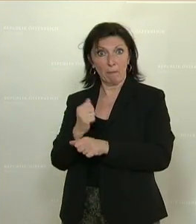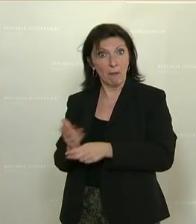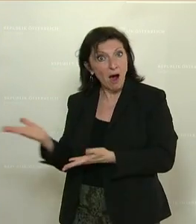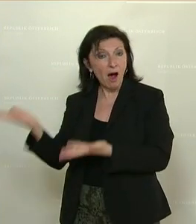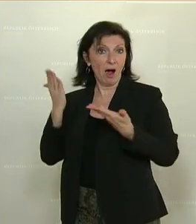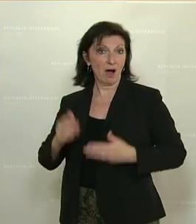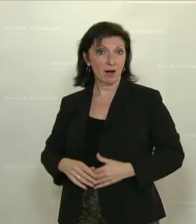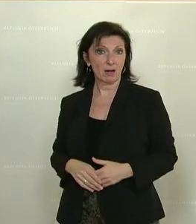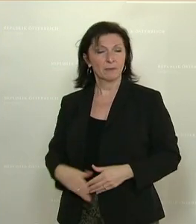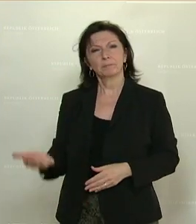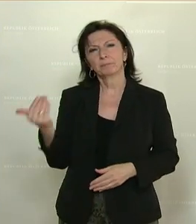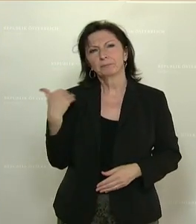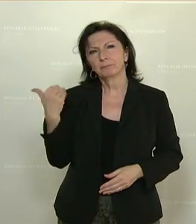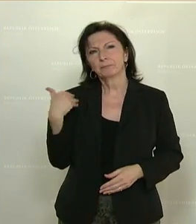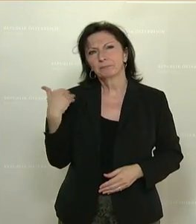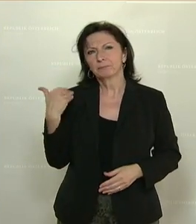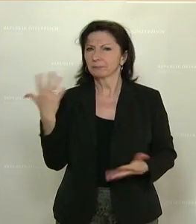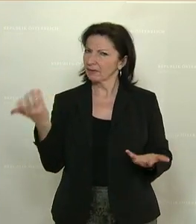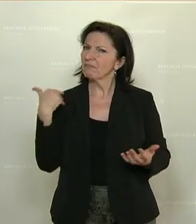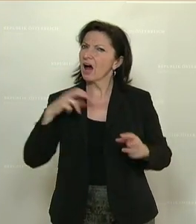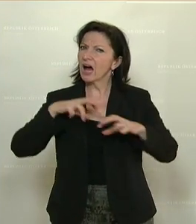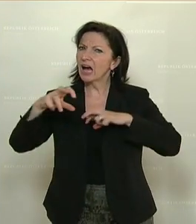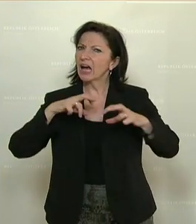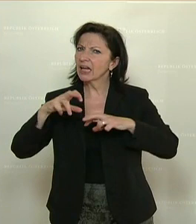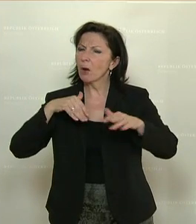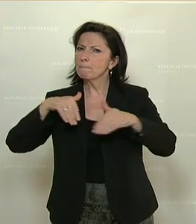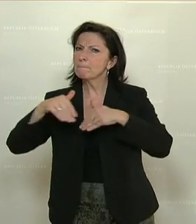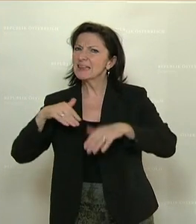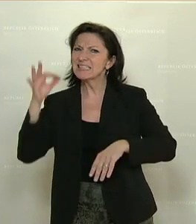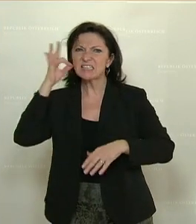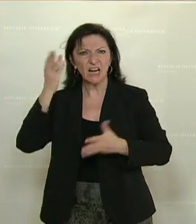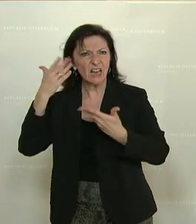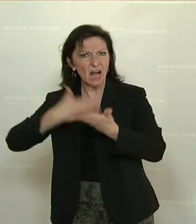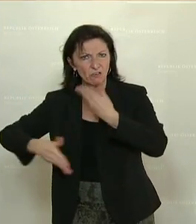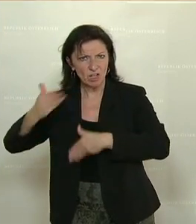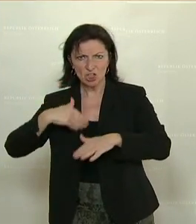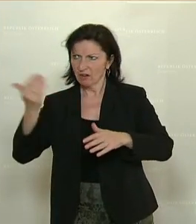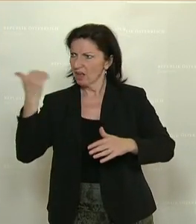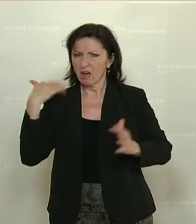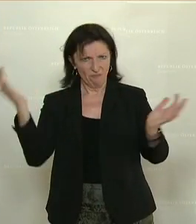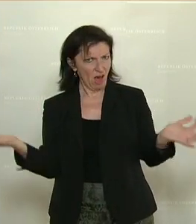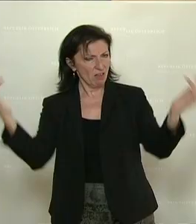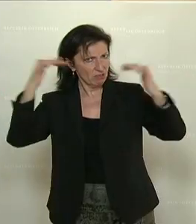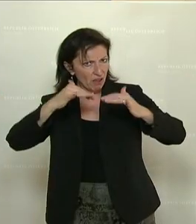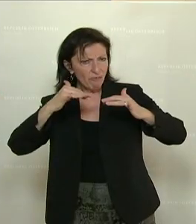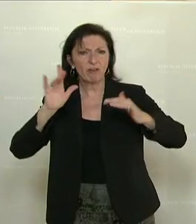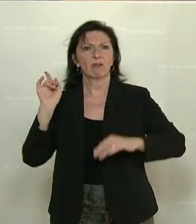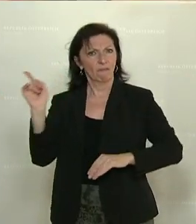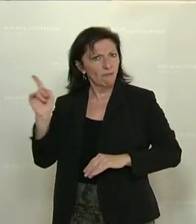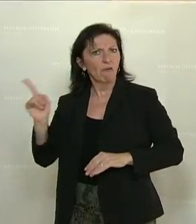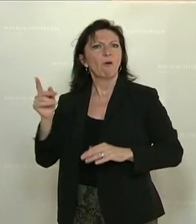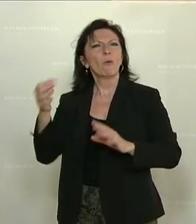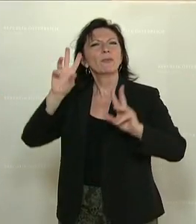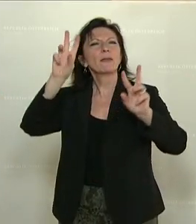Unlängst beim Kennzeichnungsgipfel der Regierung, der Ministerin Köstinger, haben Sie darauf hingewiesen, dass eh im